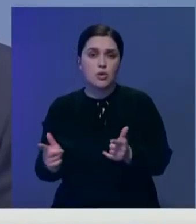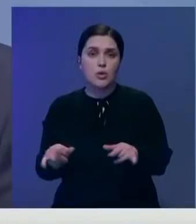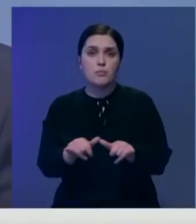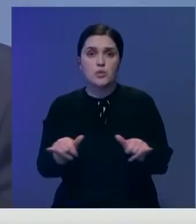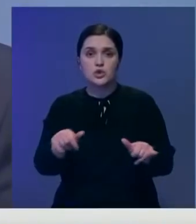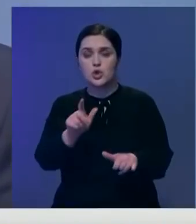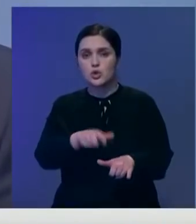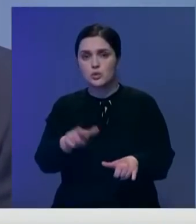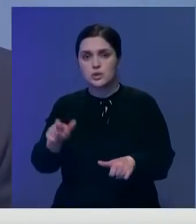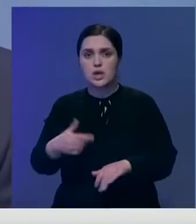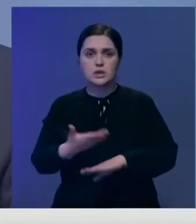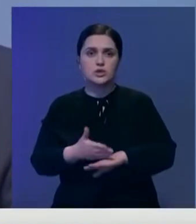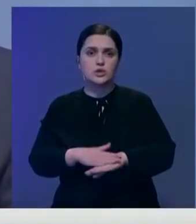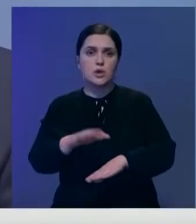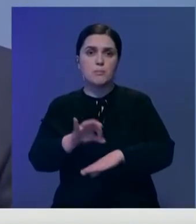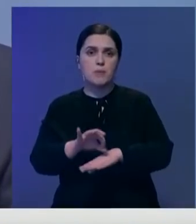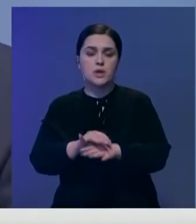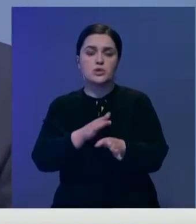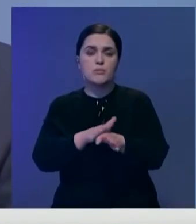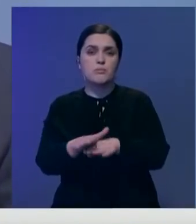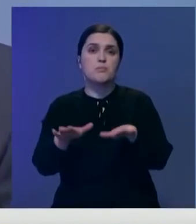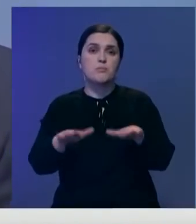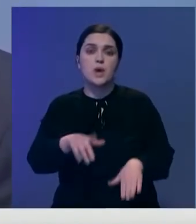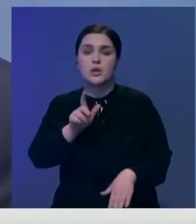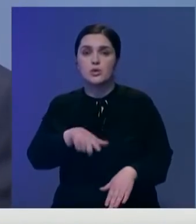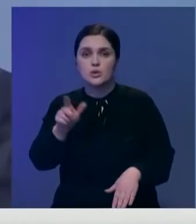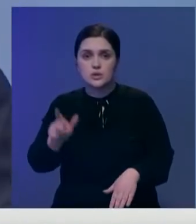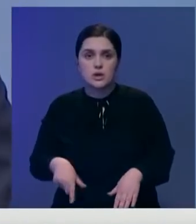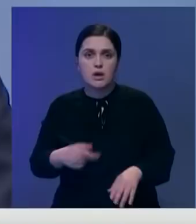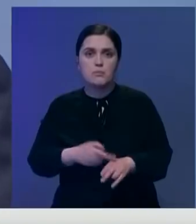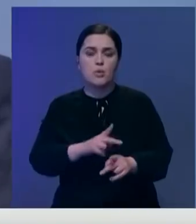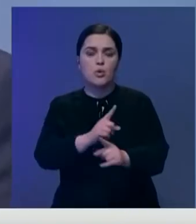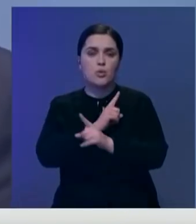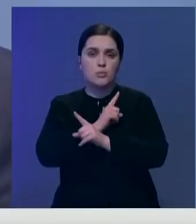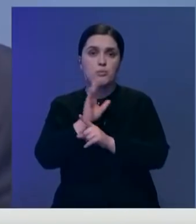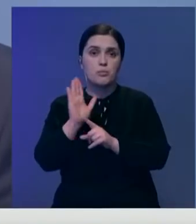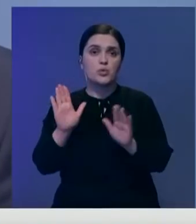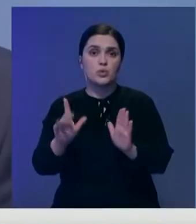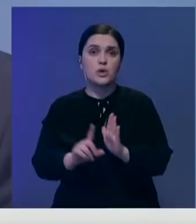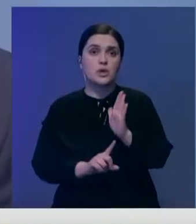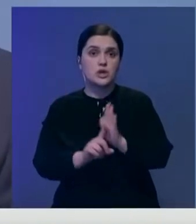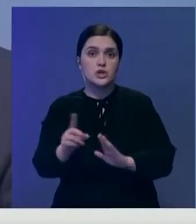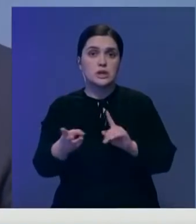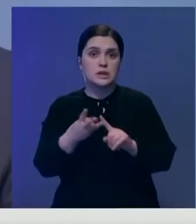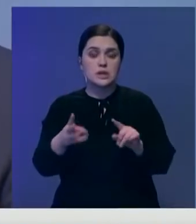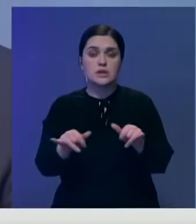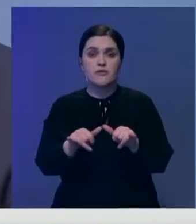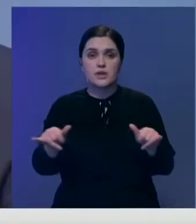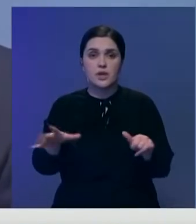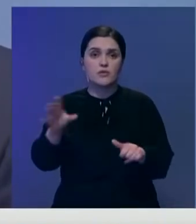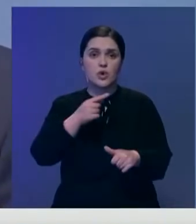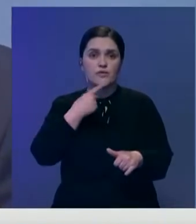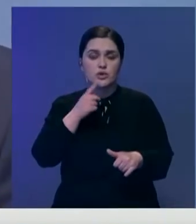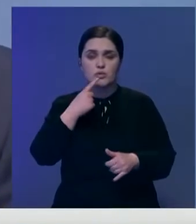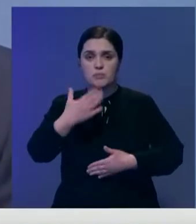людей будут тяжело больны. Клиники переполнены и много людей, к сожалению, погибнут. Это только начало третьей волны. Все говорит о том,